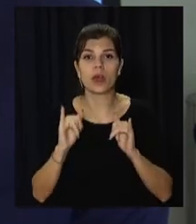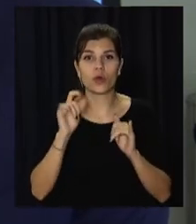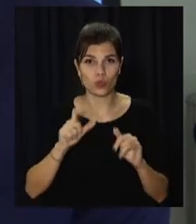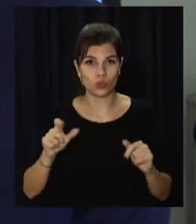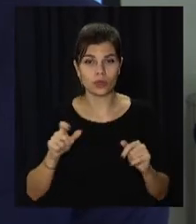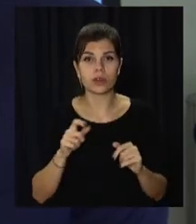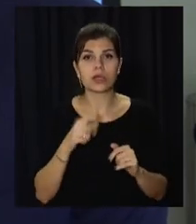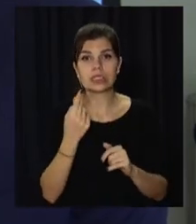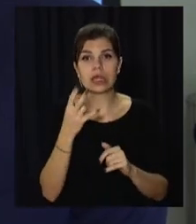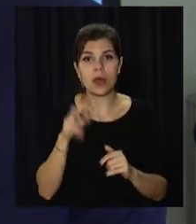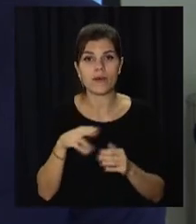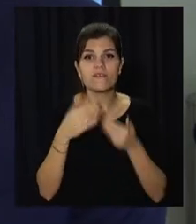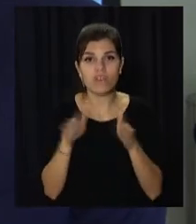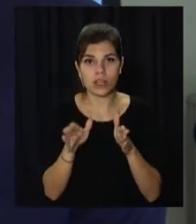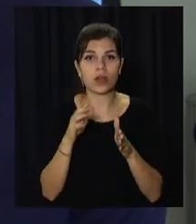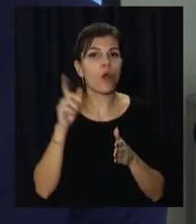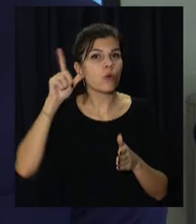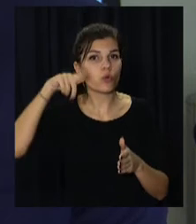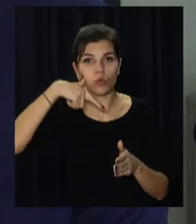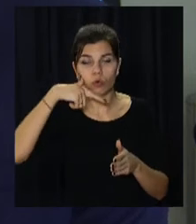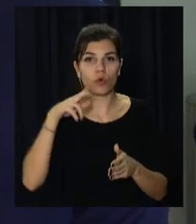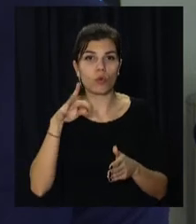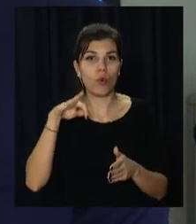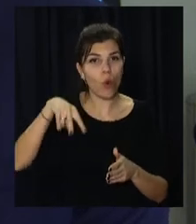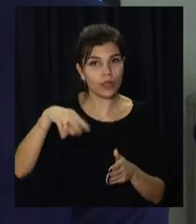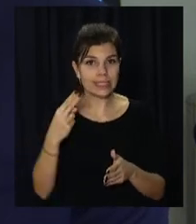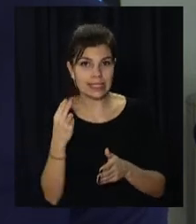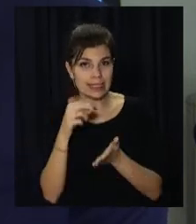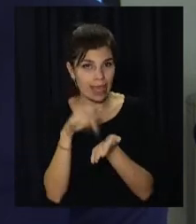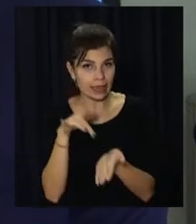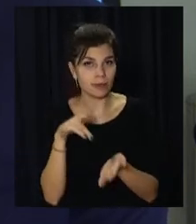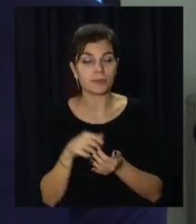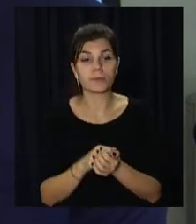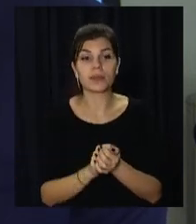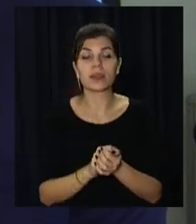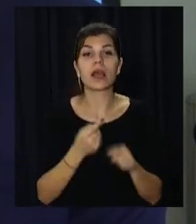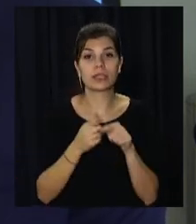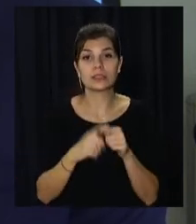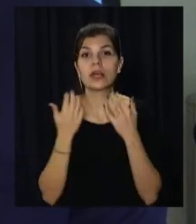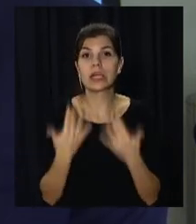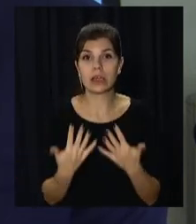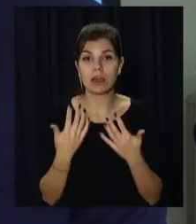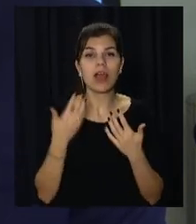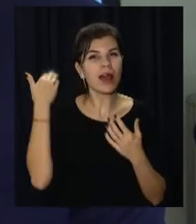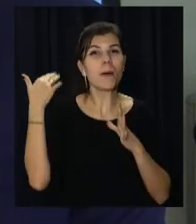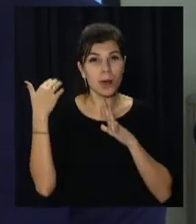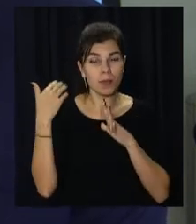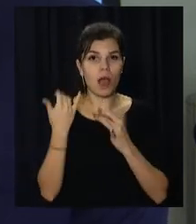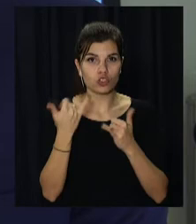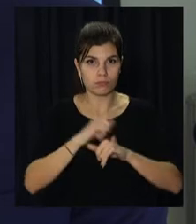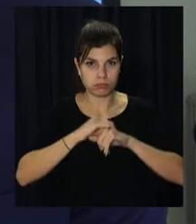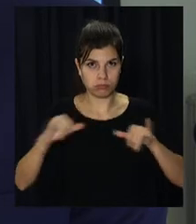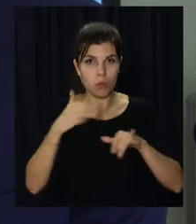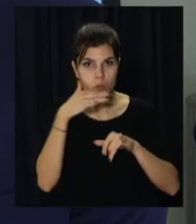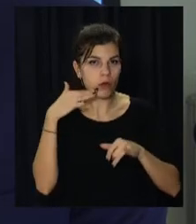саме телефонним зв'язком, який залишається популярним, є дуже актуальним. Тому що ми зробили? Ми організували єдину